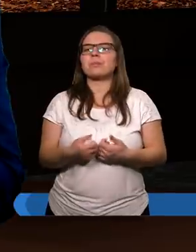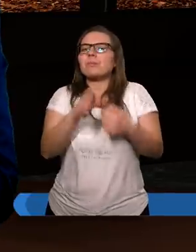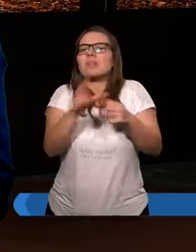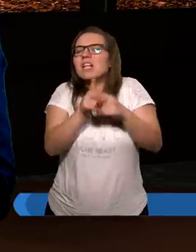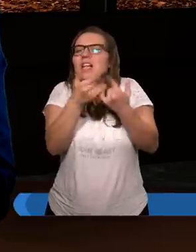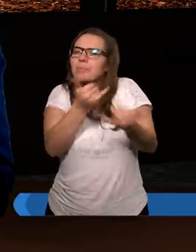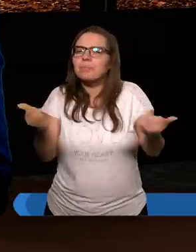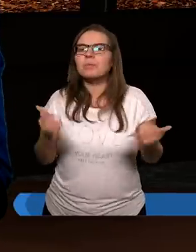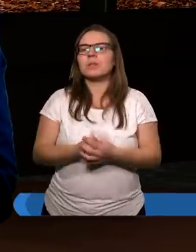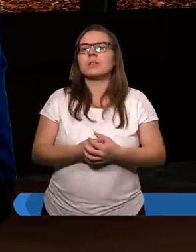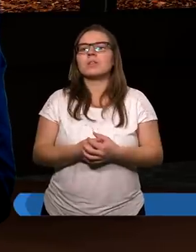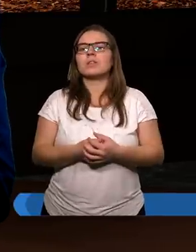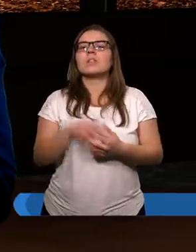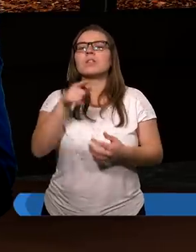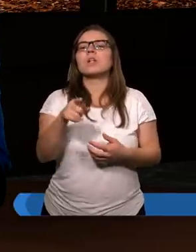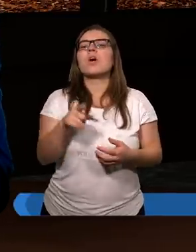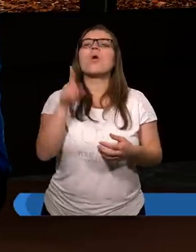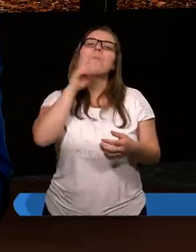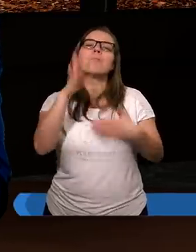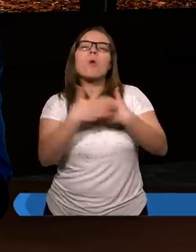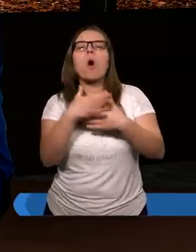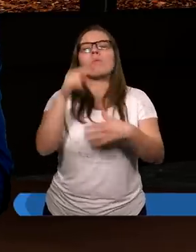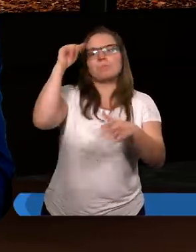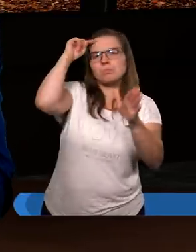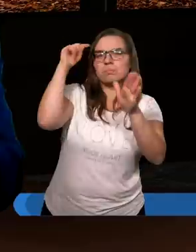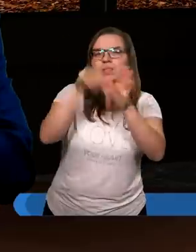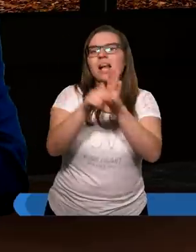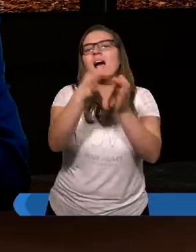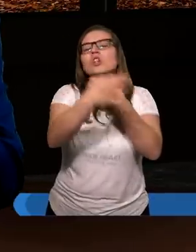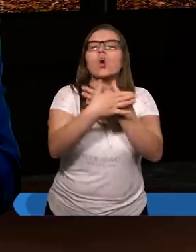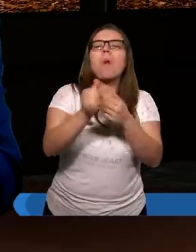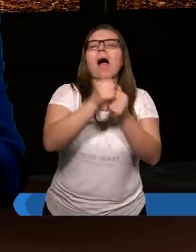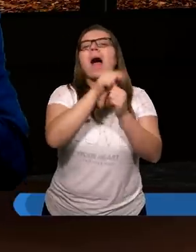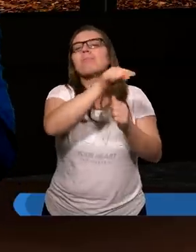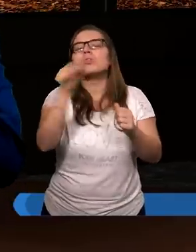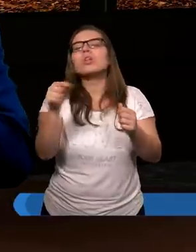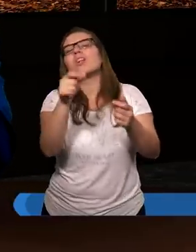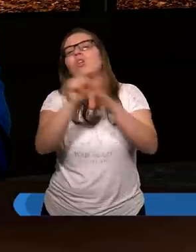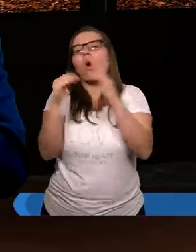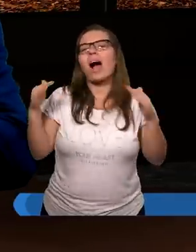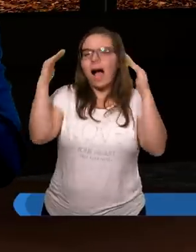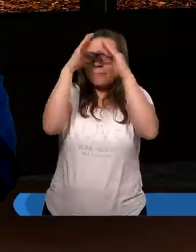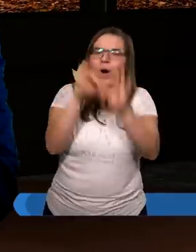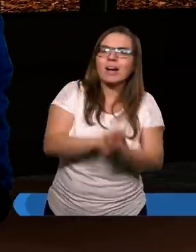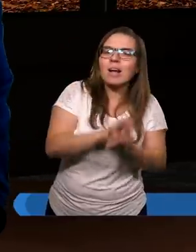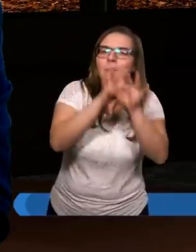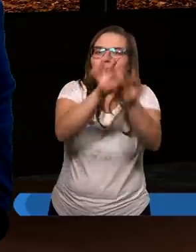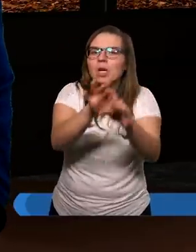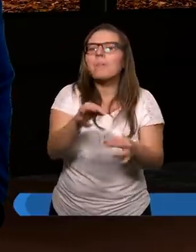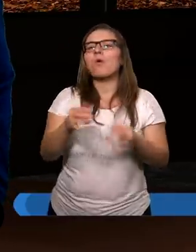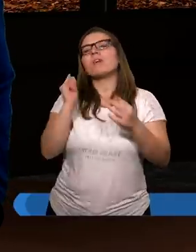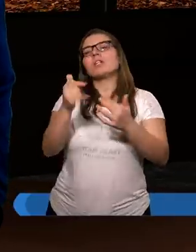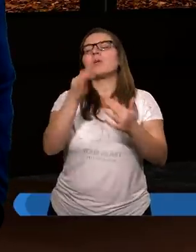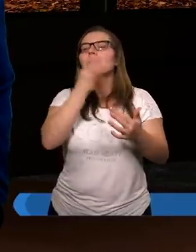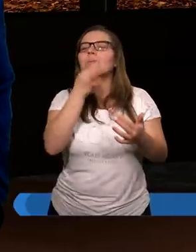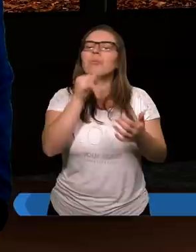jakiś mąż podejrzewał żonę o zdradę, to prowadzi ją do kapłana i on tam robił taką